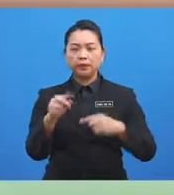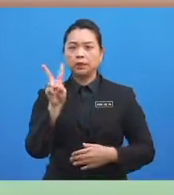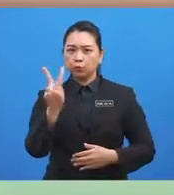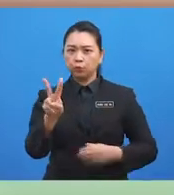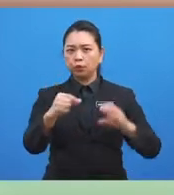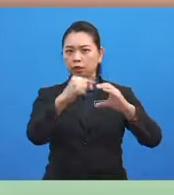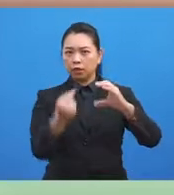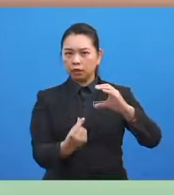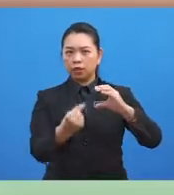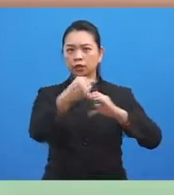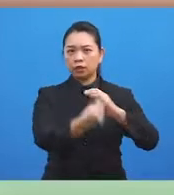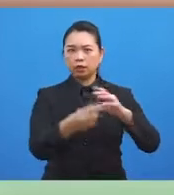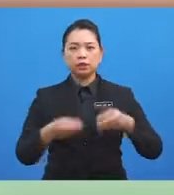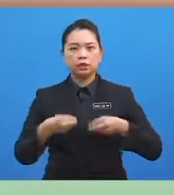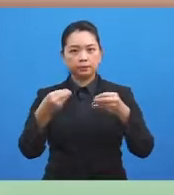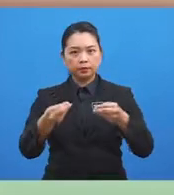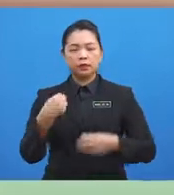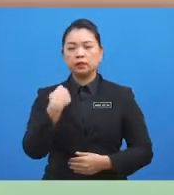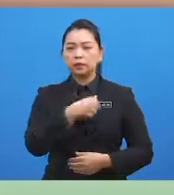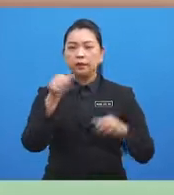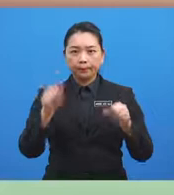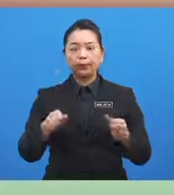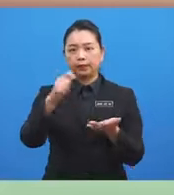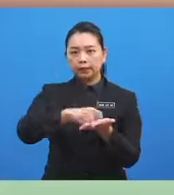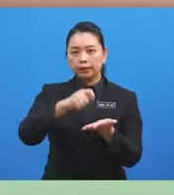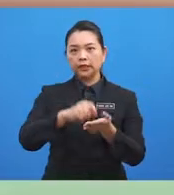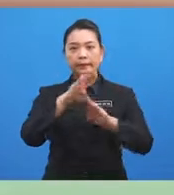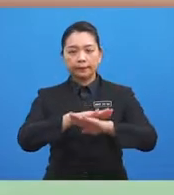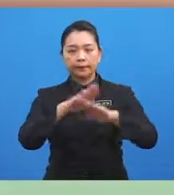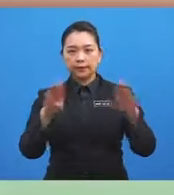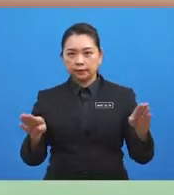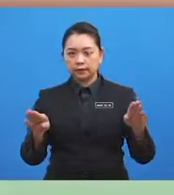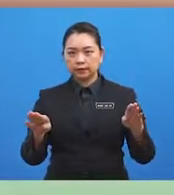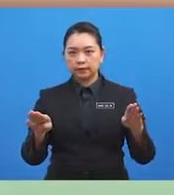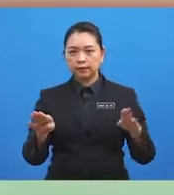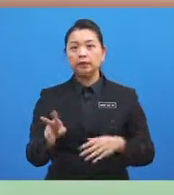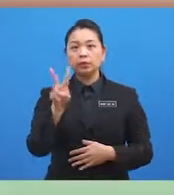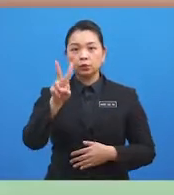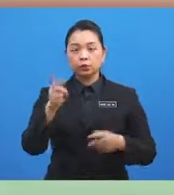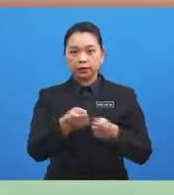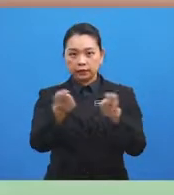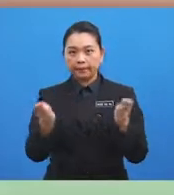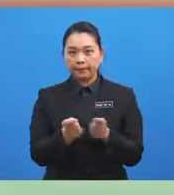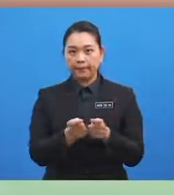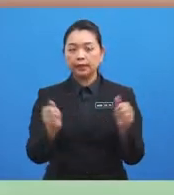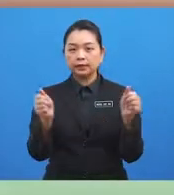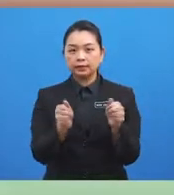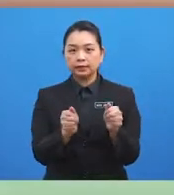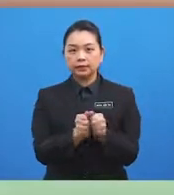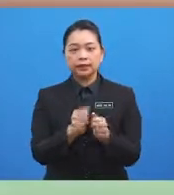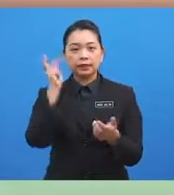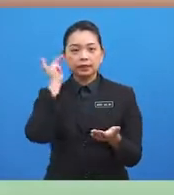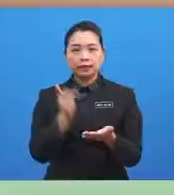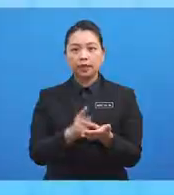diberikan, kita boleh menghitung beza longitude antara dua tempat dengan mengenalpasti